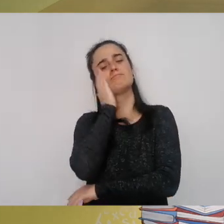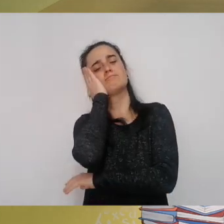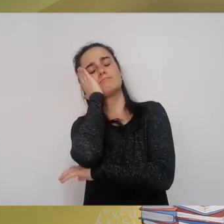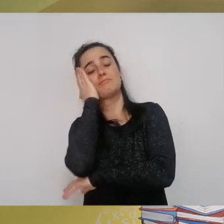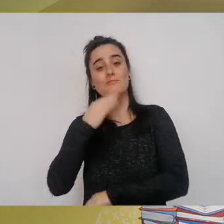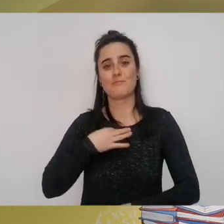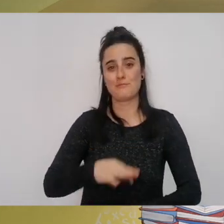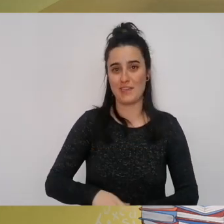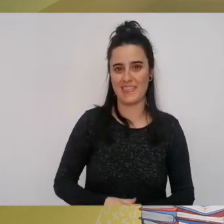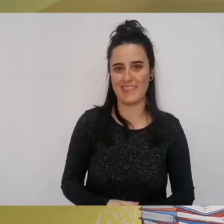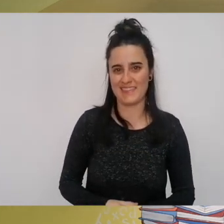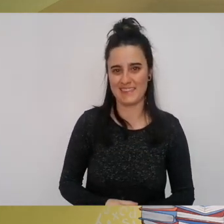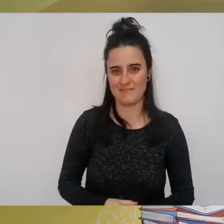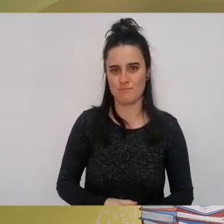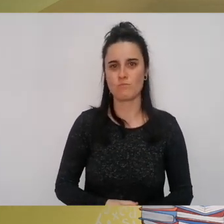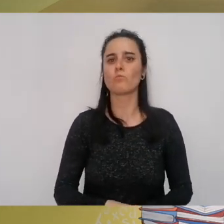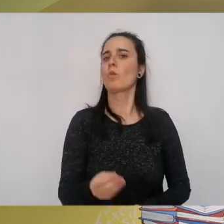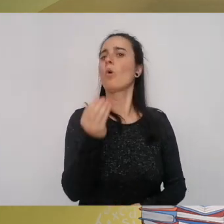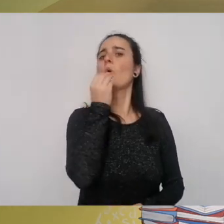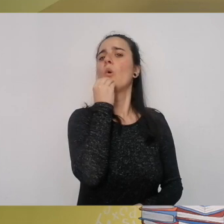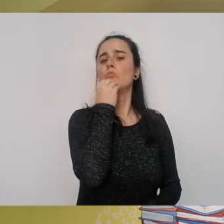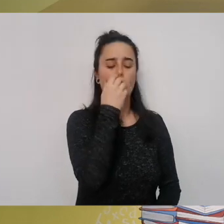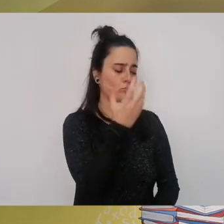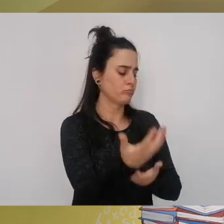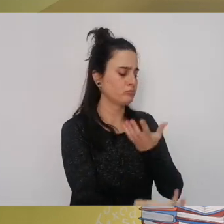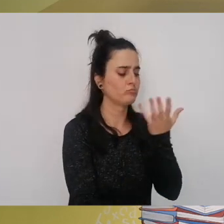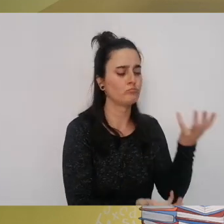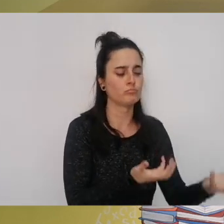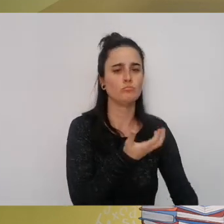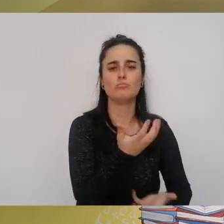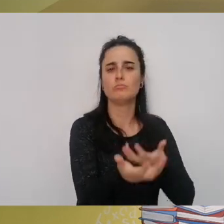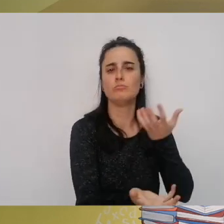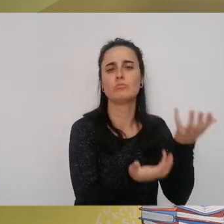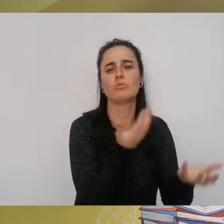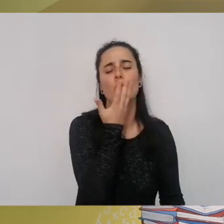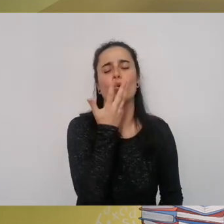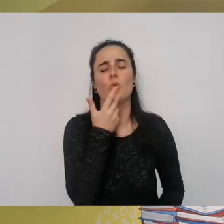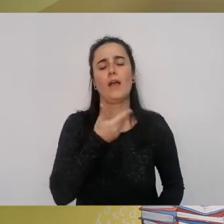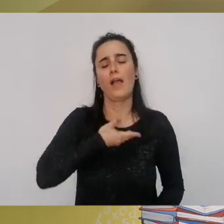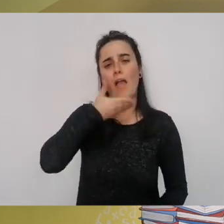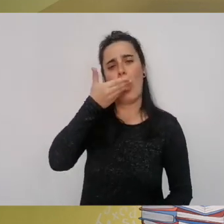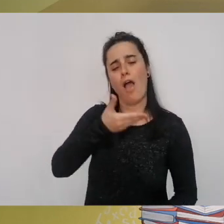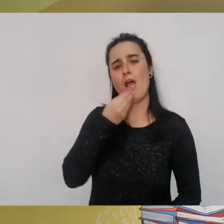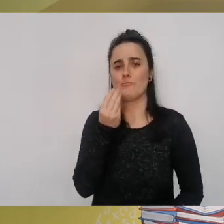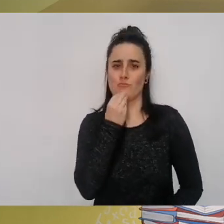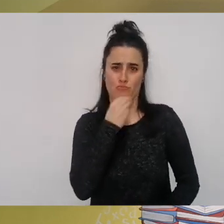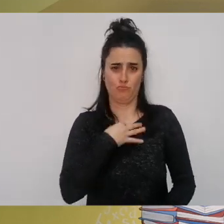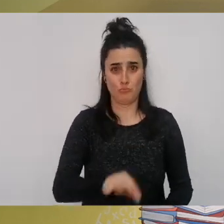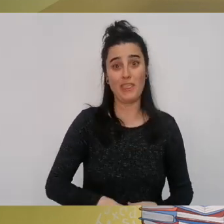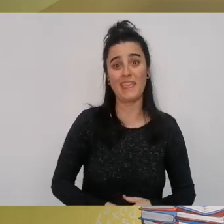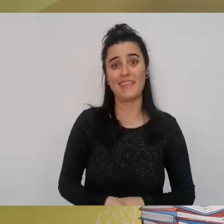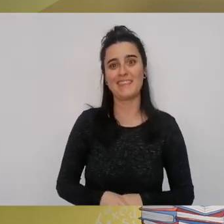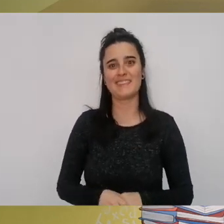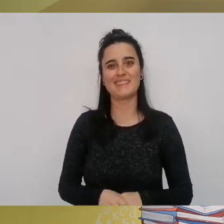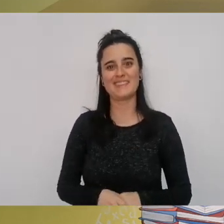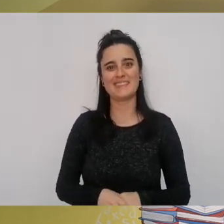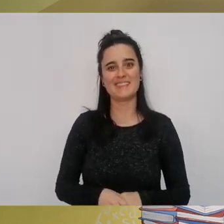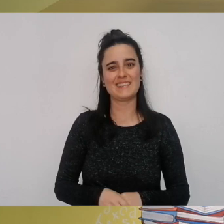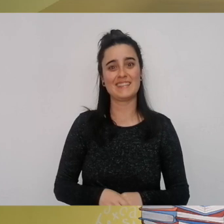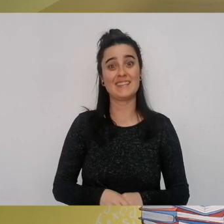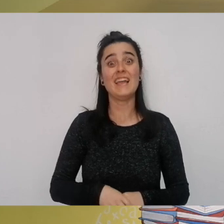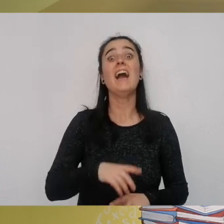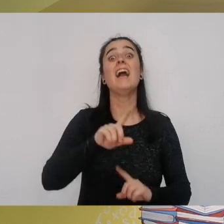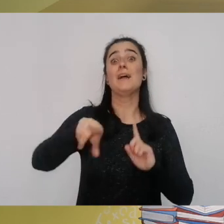altzutenlo janaria prestatzeko ere behin goz bero bero jantze zaketen eta